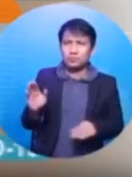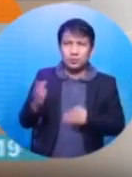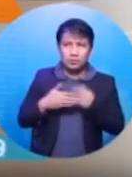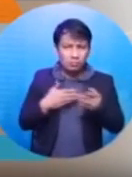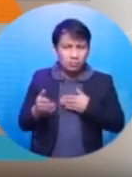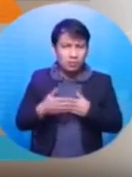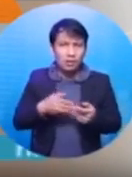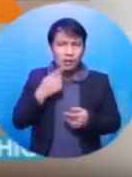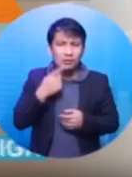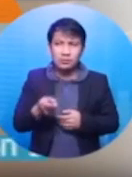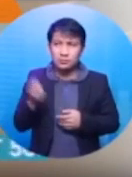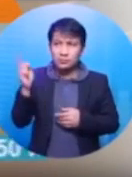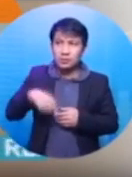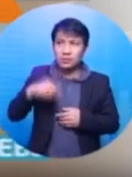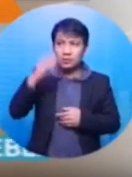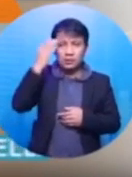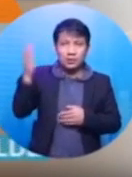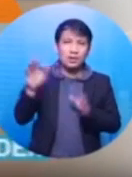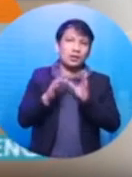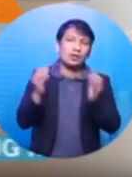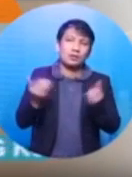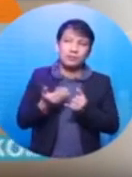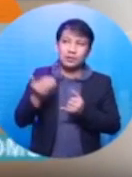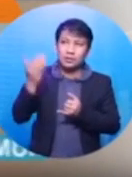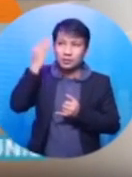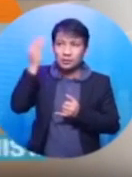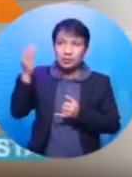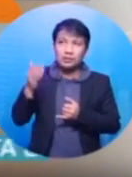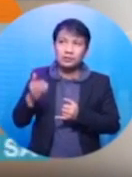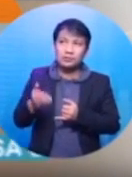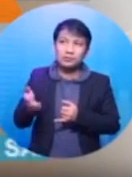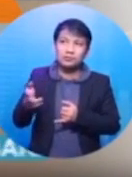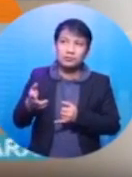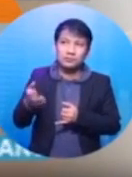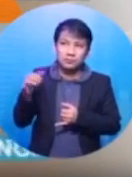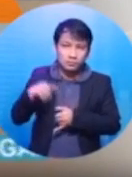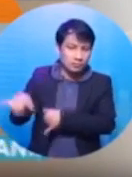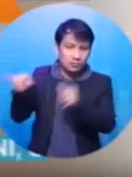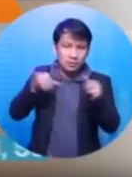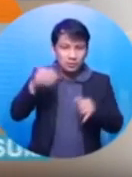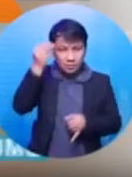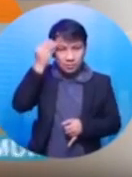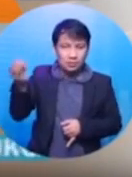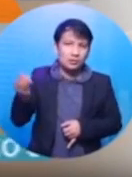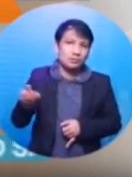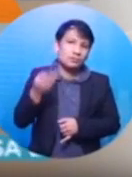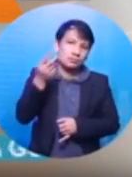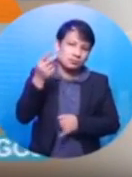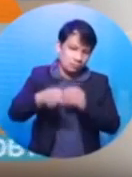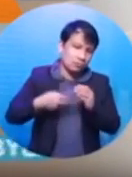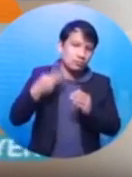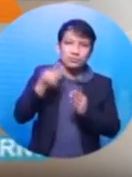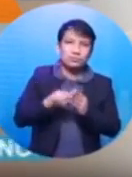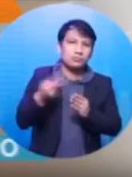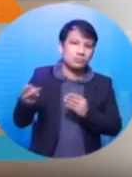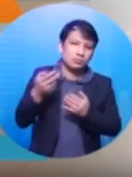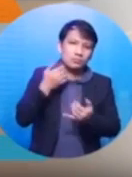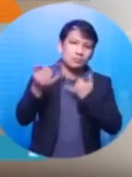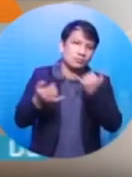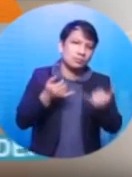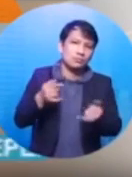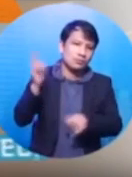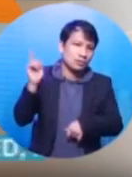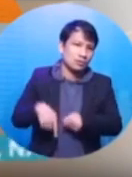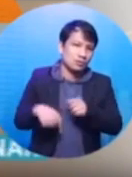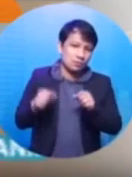lahat po dito ng taga-barangay, may bunga. Lahat po sila nakakarinig po. Nung ligo, dalawang oras po yan nagsisigaw kasi hindi